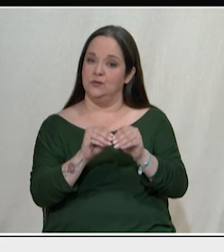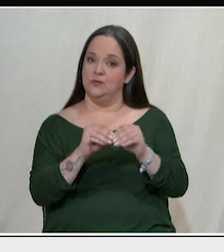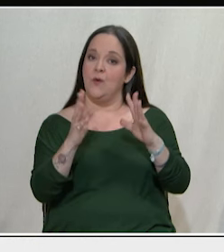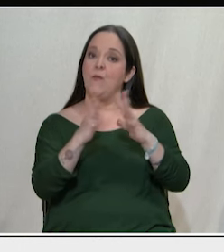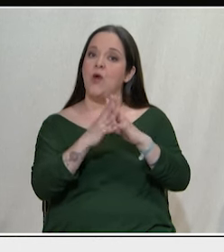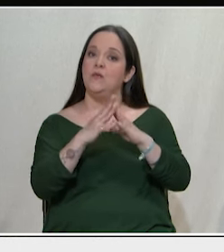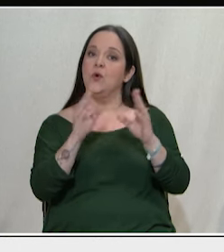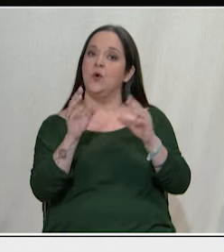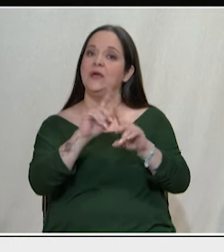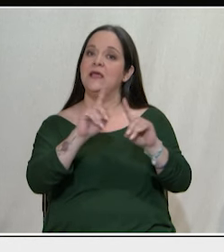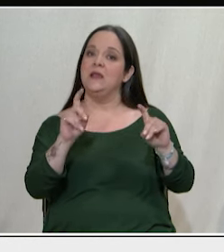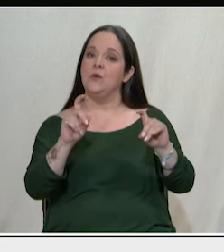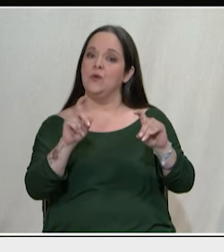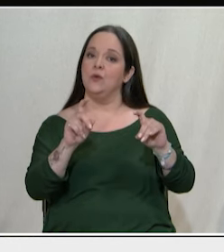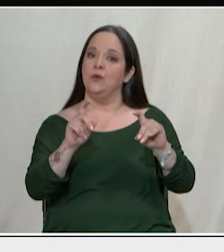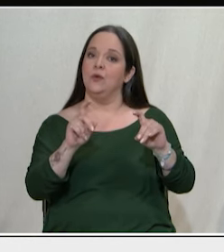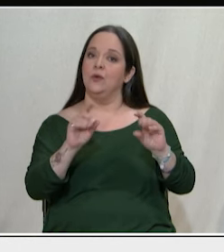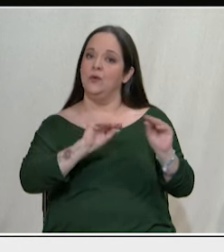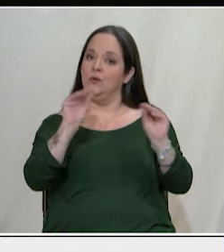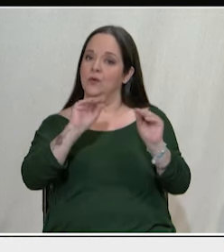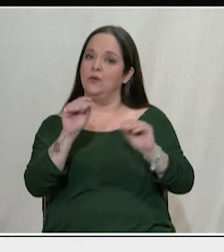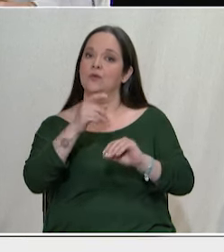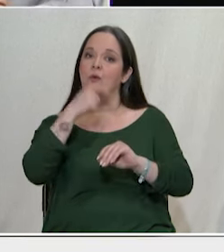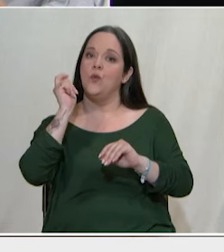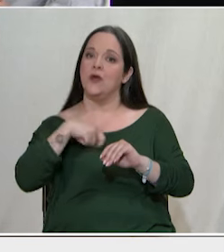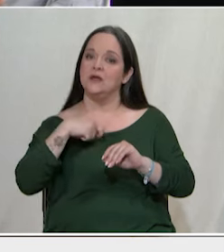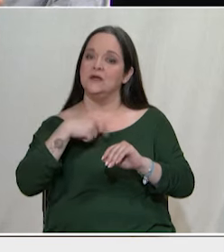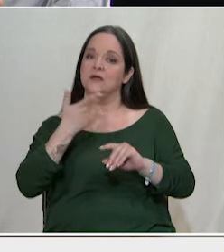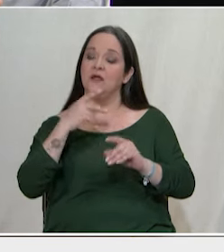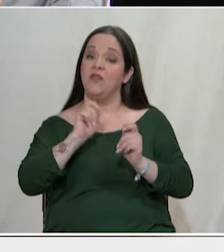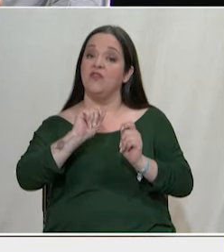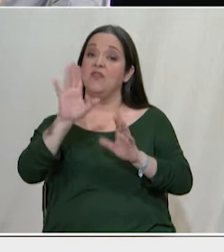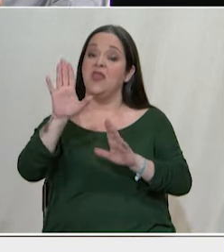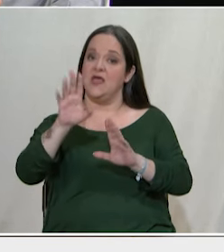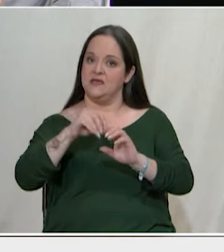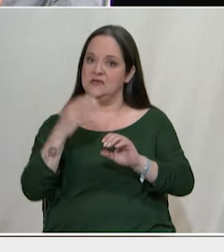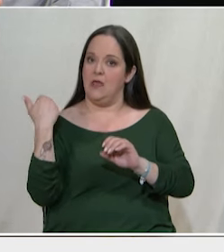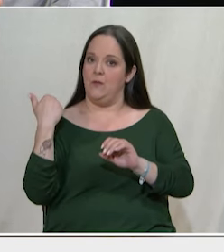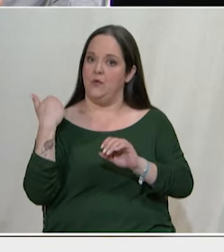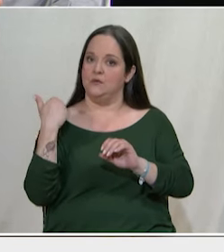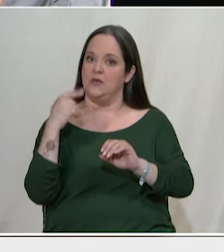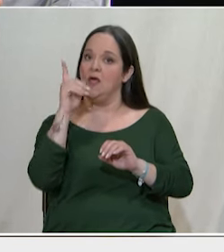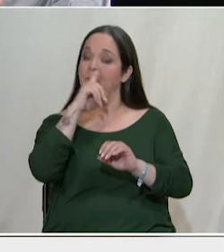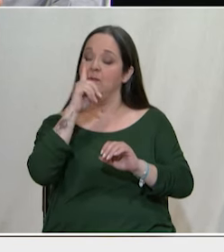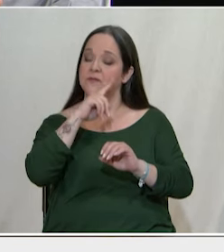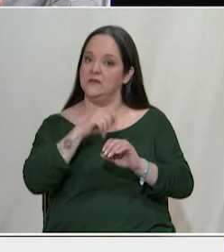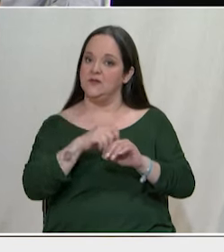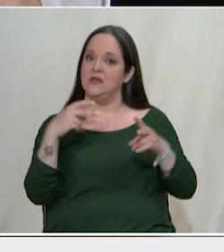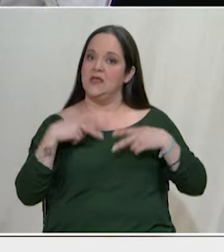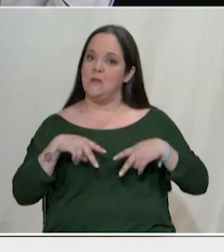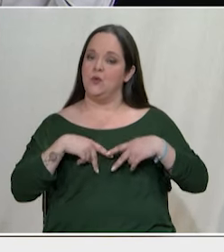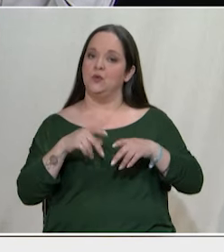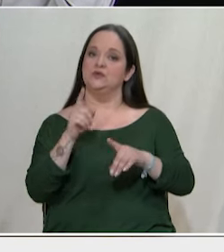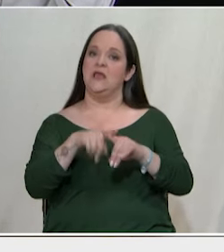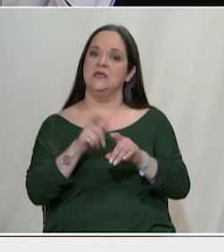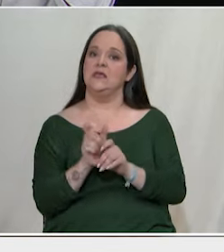υλικού στην Ουκρανία δεν έστειλε η Ελλάδα πρόσφατα το διέψησε ο υπουργός της Ελληνικής Άμυνας